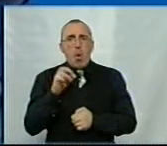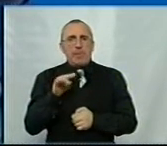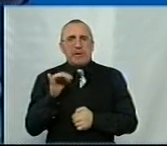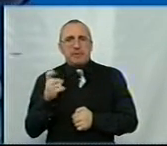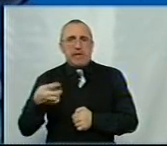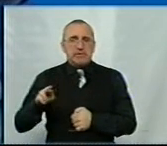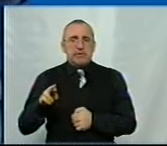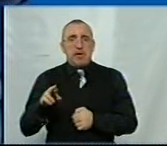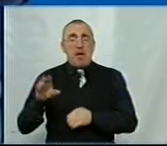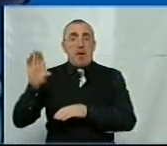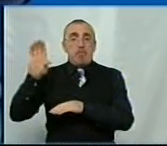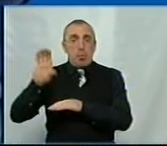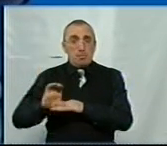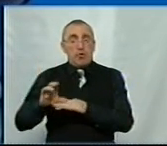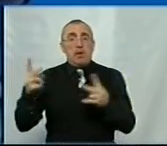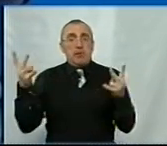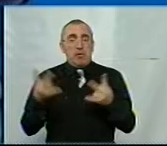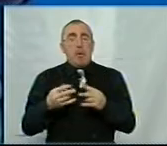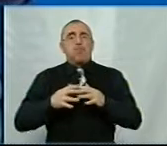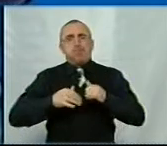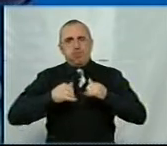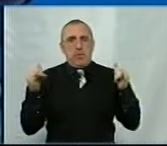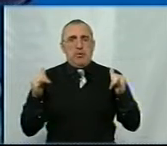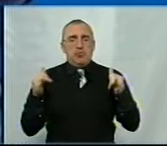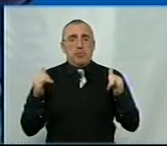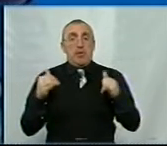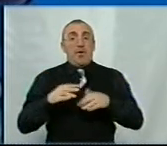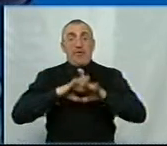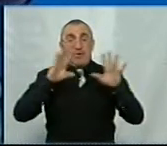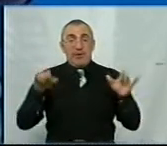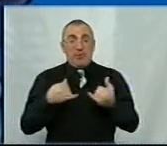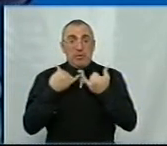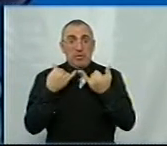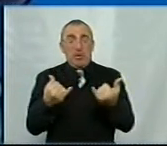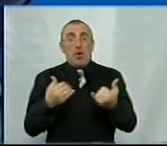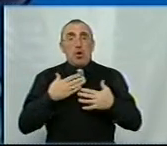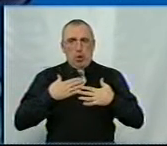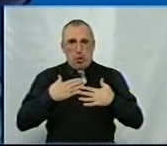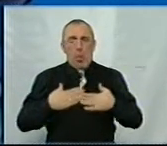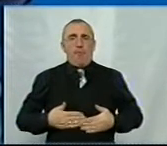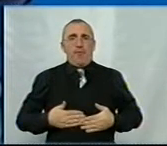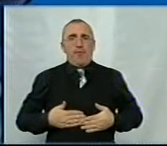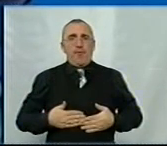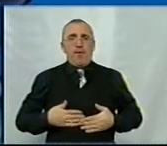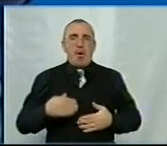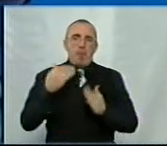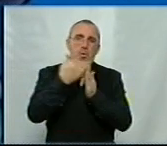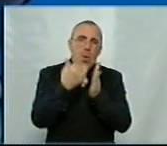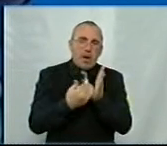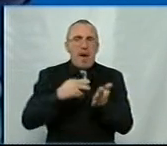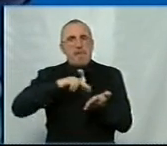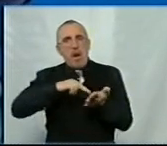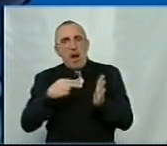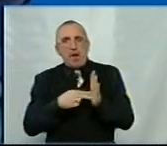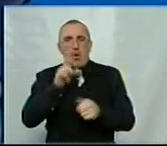бюджет треба більший. А взагалі, для того, щоб задовільнити амбітні програми і плани